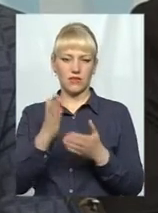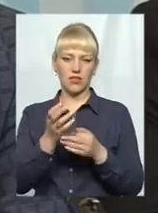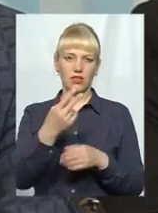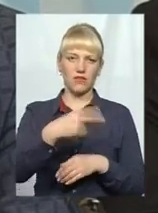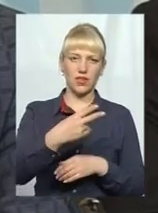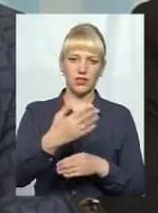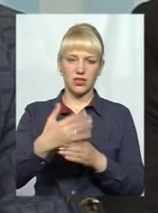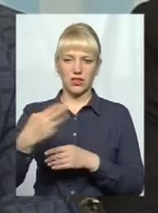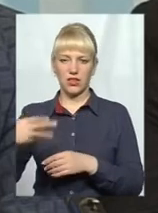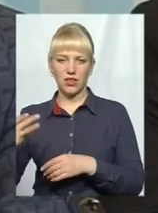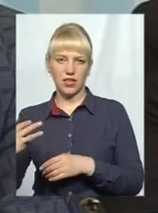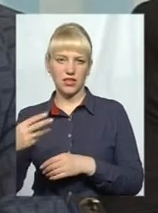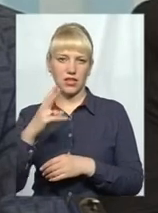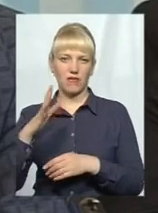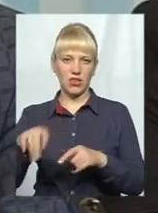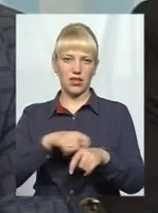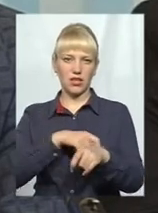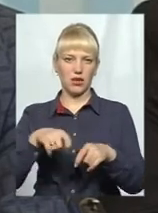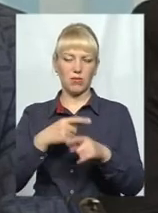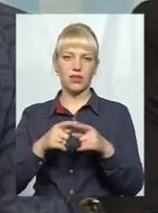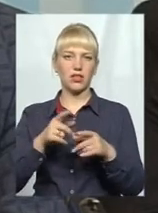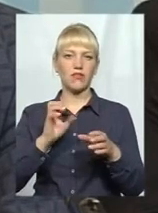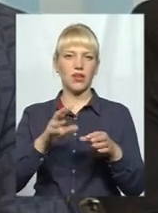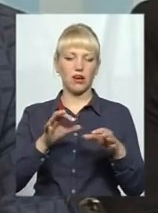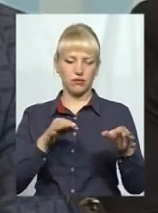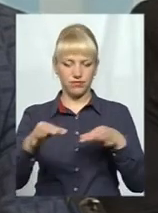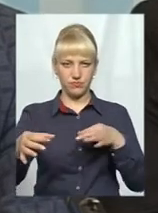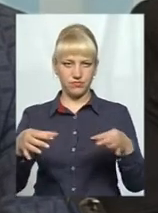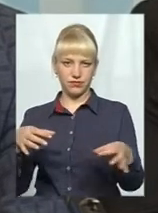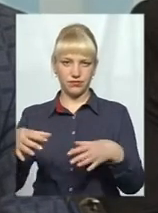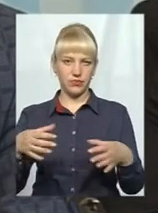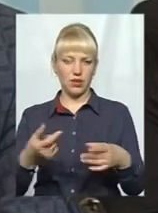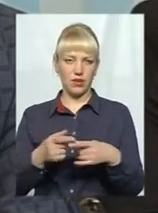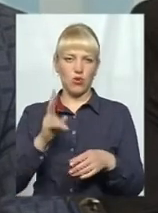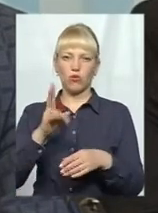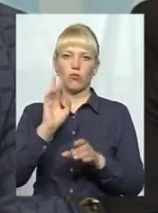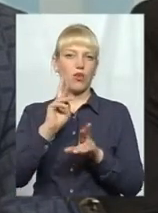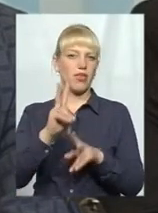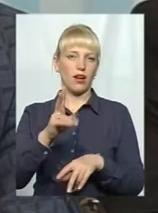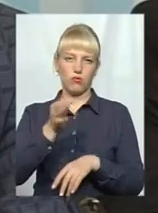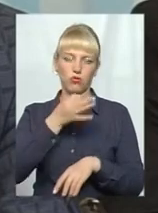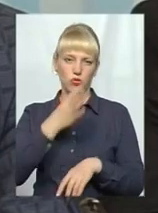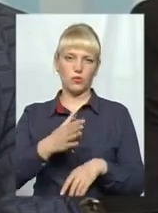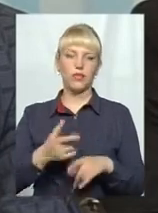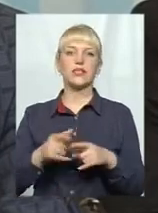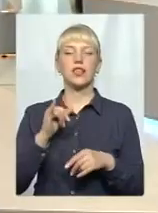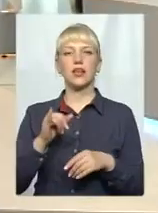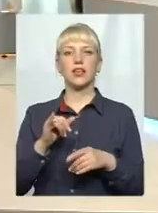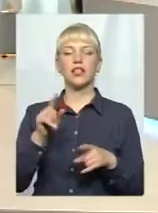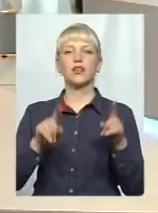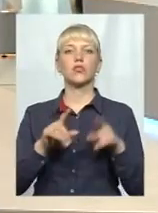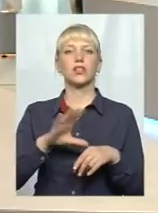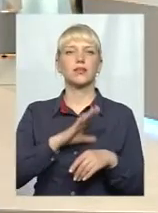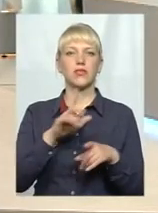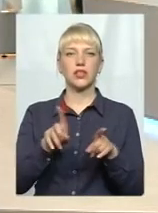є 30, відповідно, стоять, то в шахматному порядку. То кому як подобається, відповідно, і інколи бувають такі